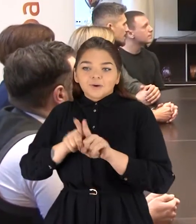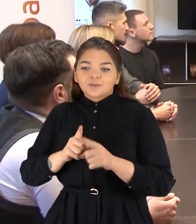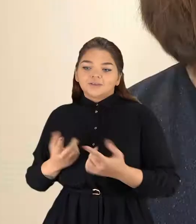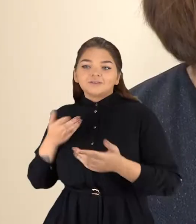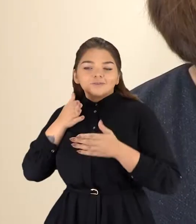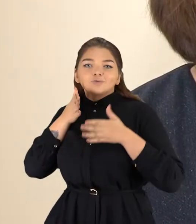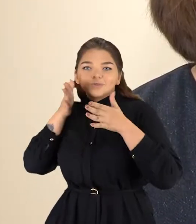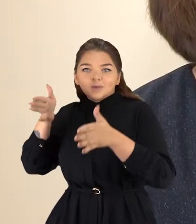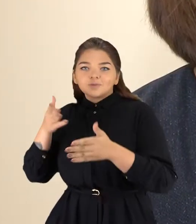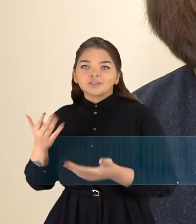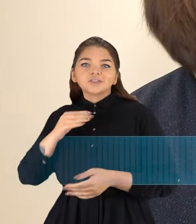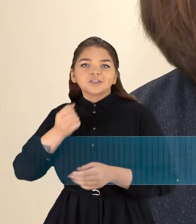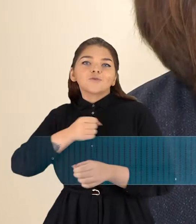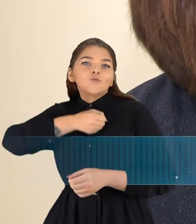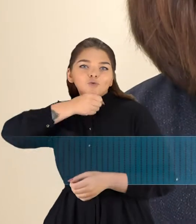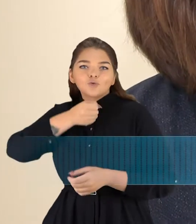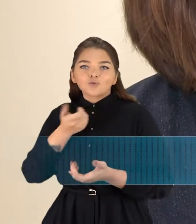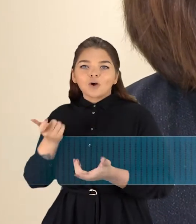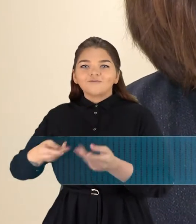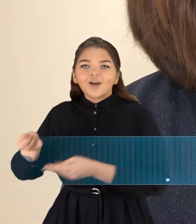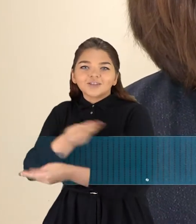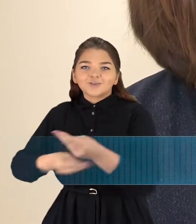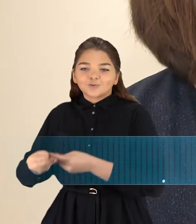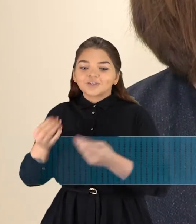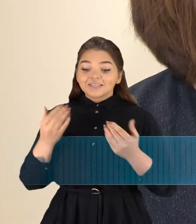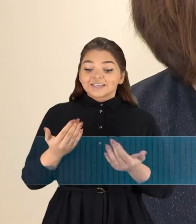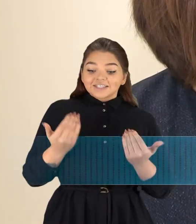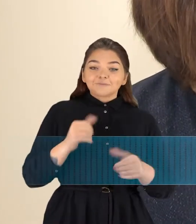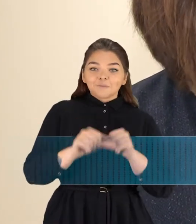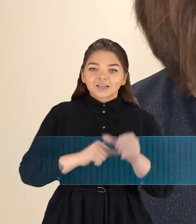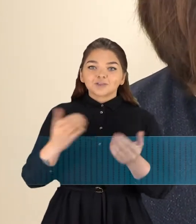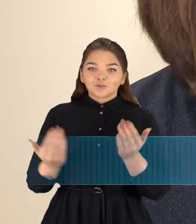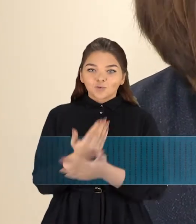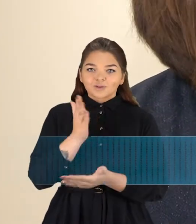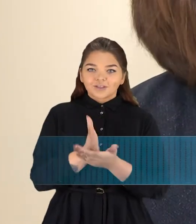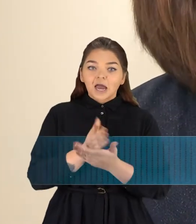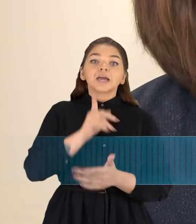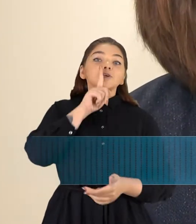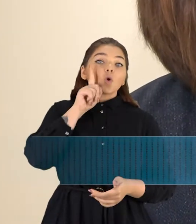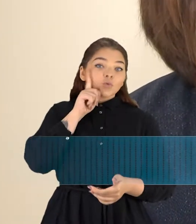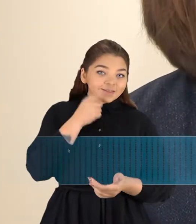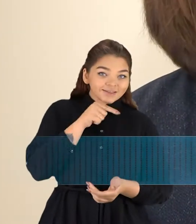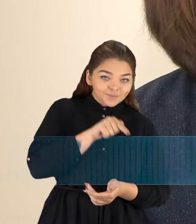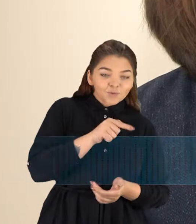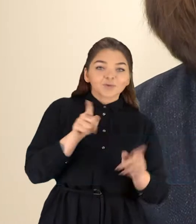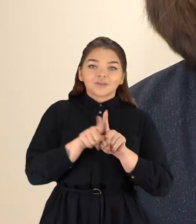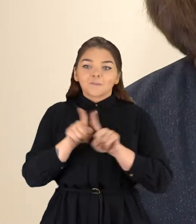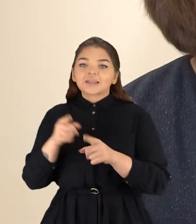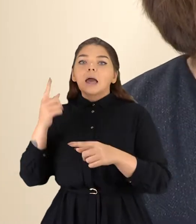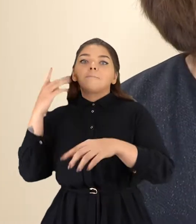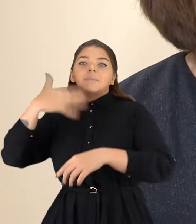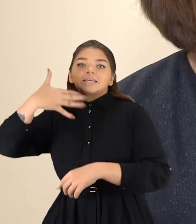verslininkus. Šiemet yra nauja koncepcija paleista, tai yra ir jaunimo verslumo ir 50 plus